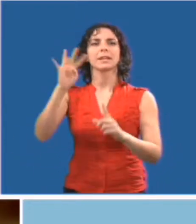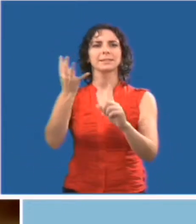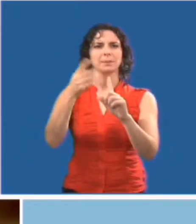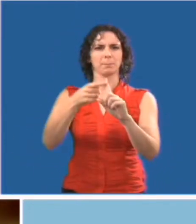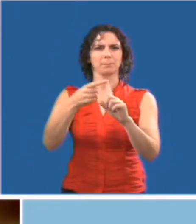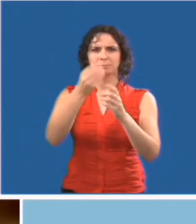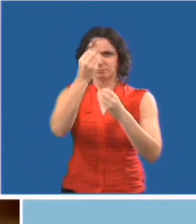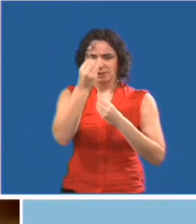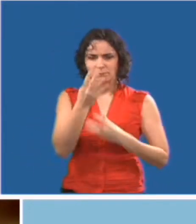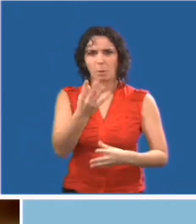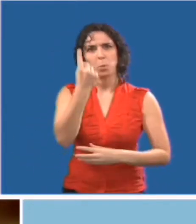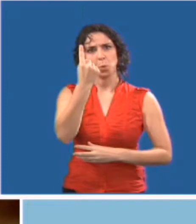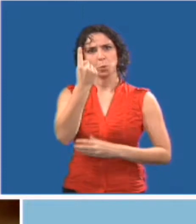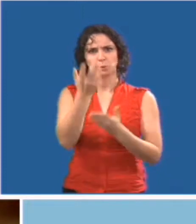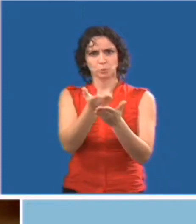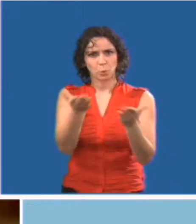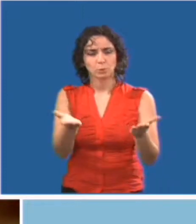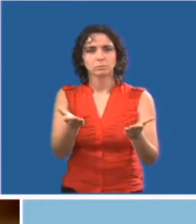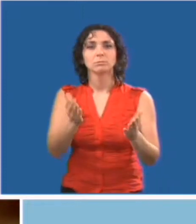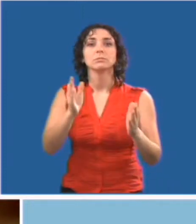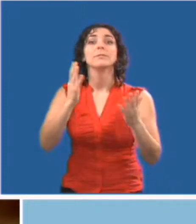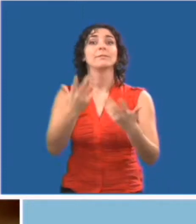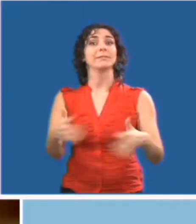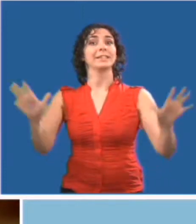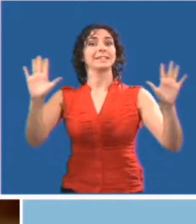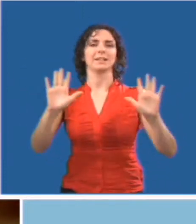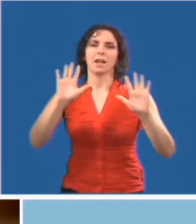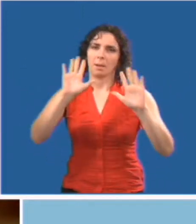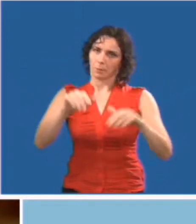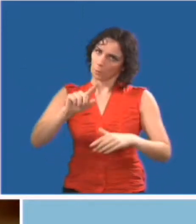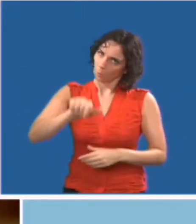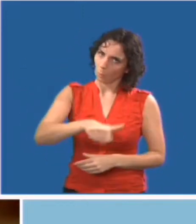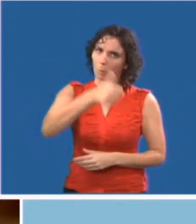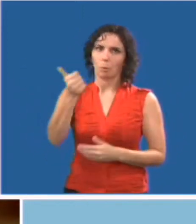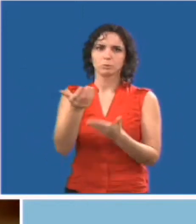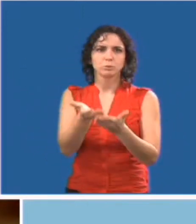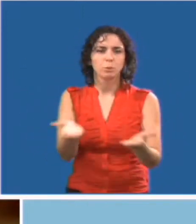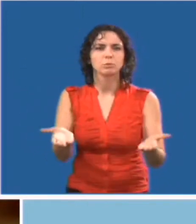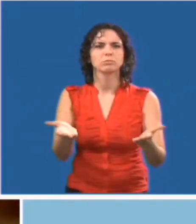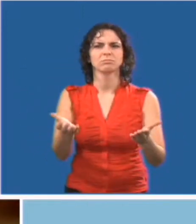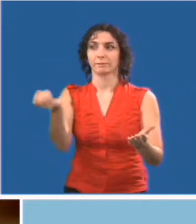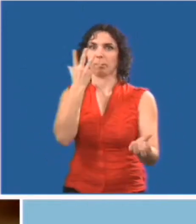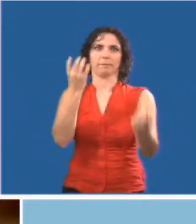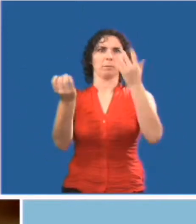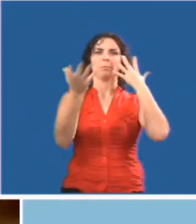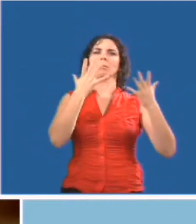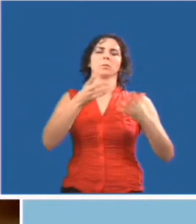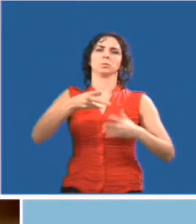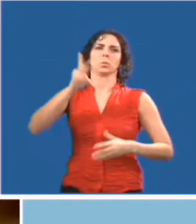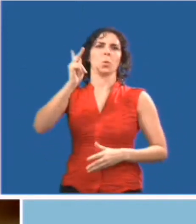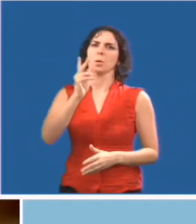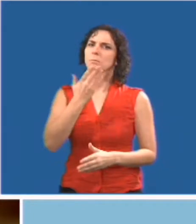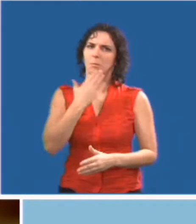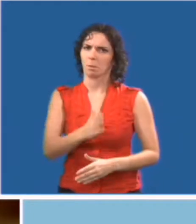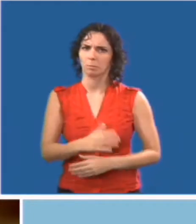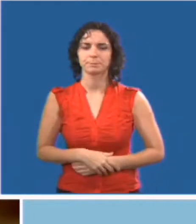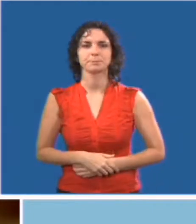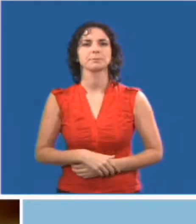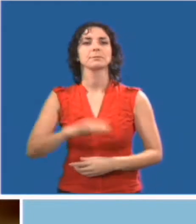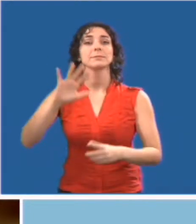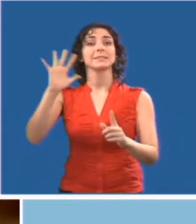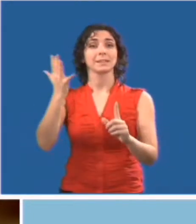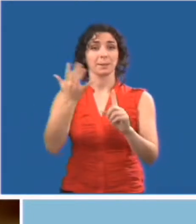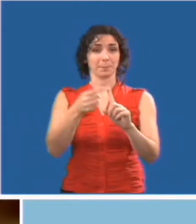Comprenez-vous ce que je veux vous dire? » Donnez un renseignement à la fois. Demandez si vous devez